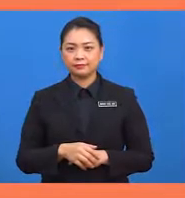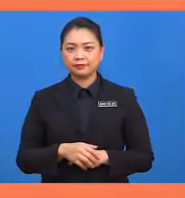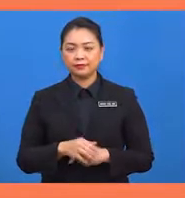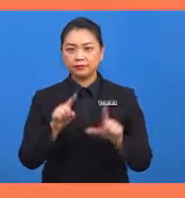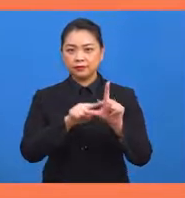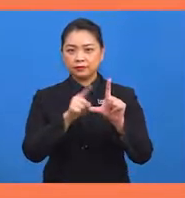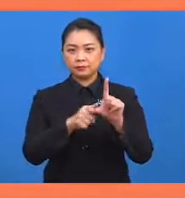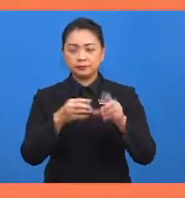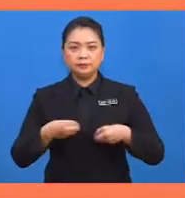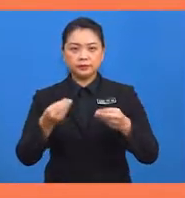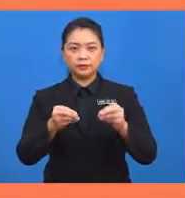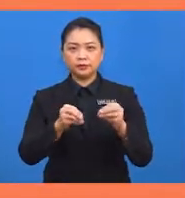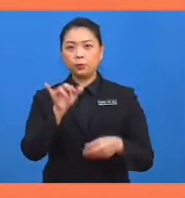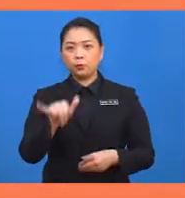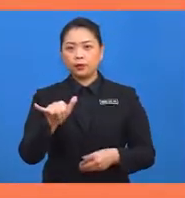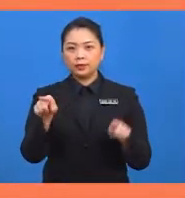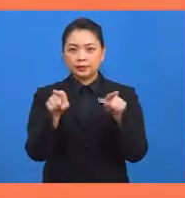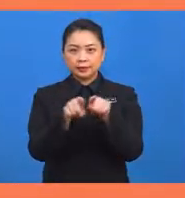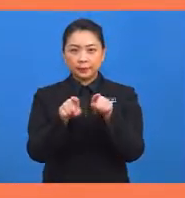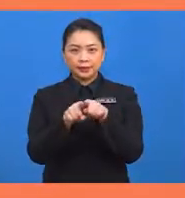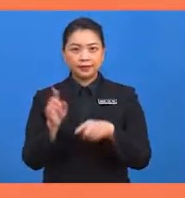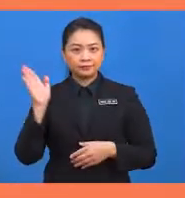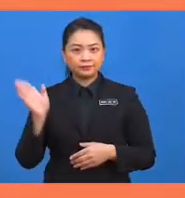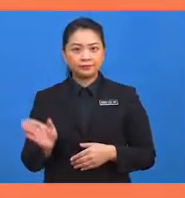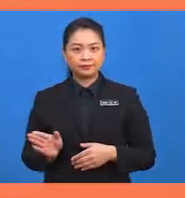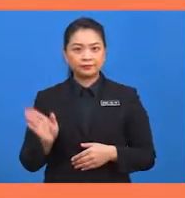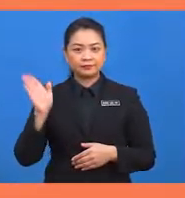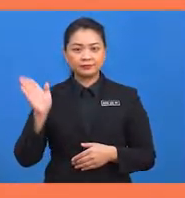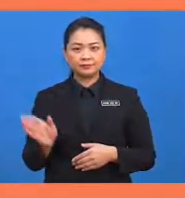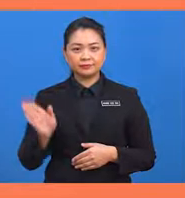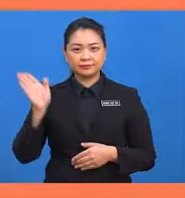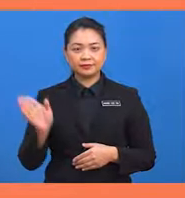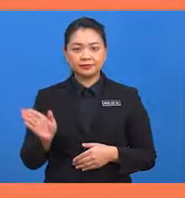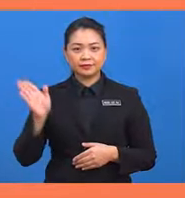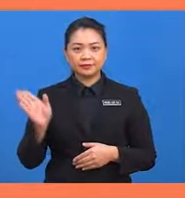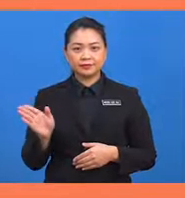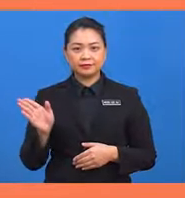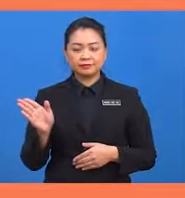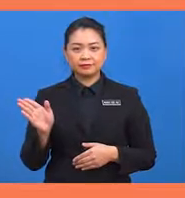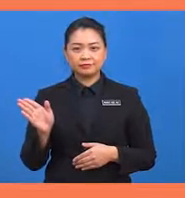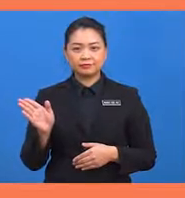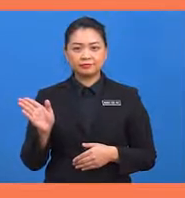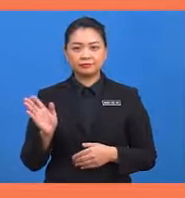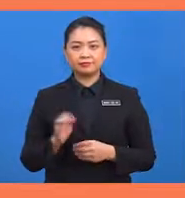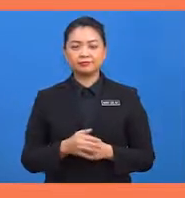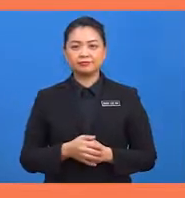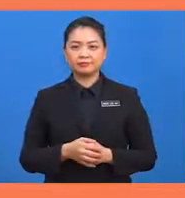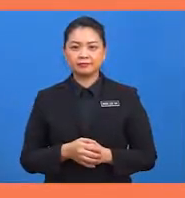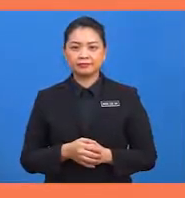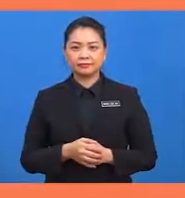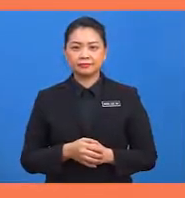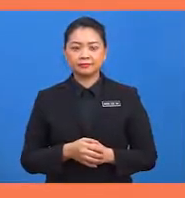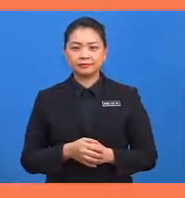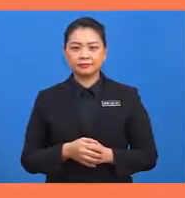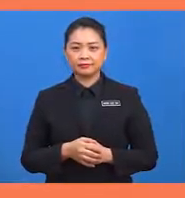Sudut bagi Y sama dengan 90 darjah tolak 35 darjah. Sudut bagi